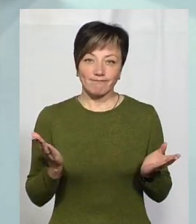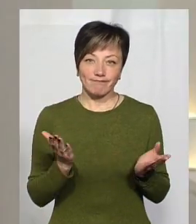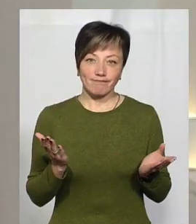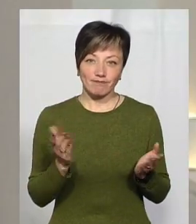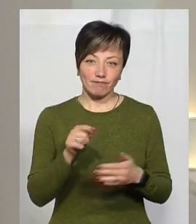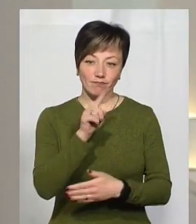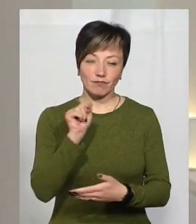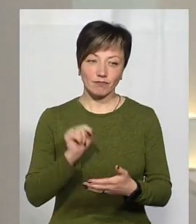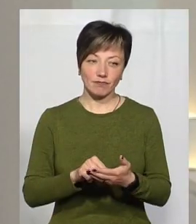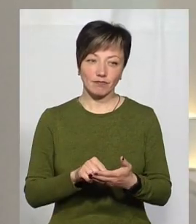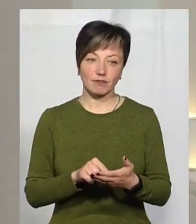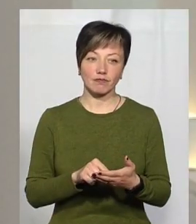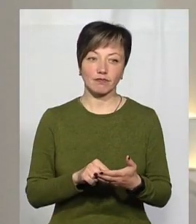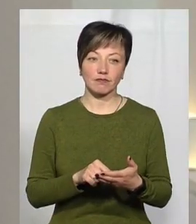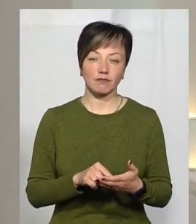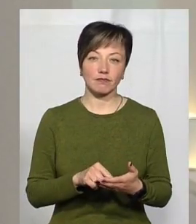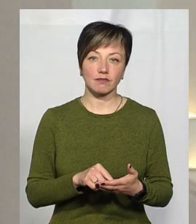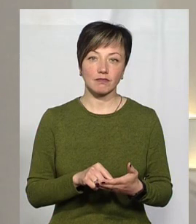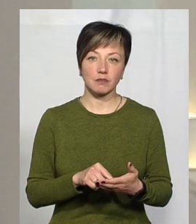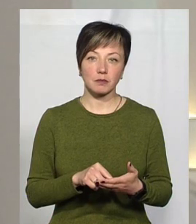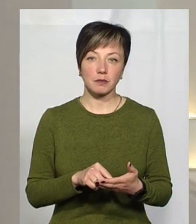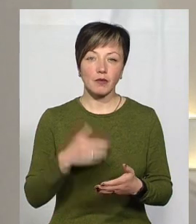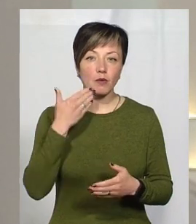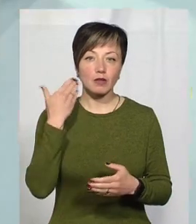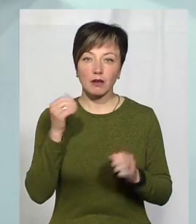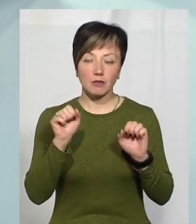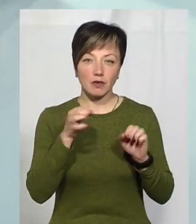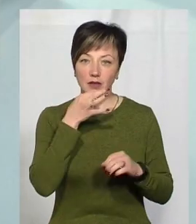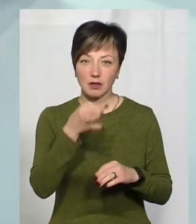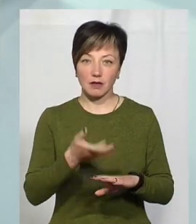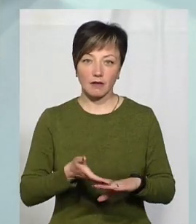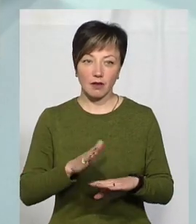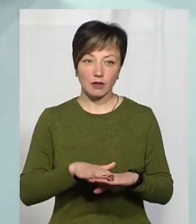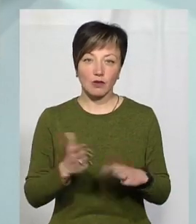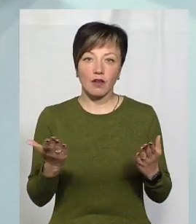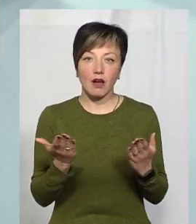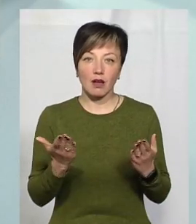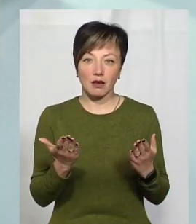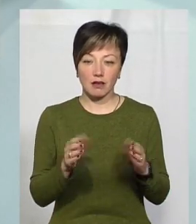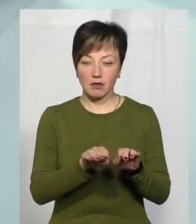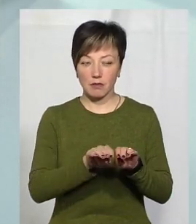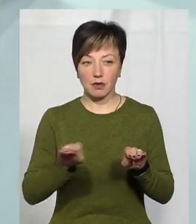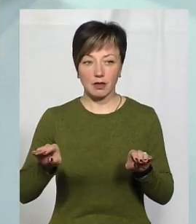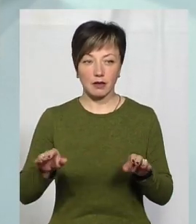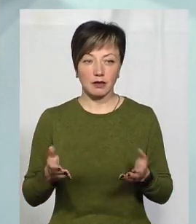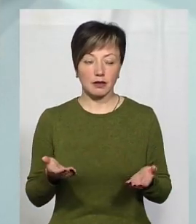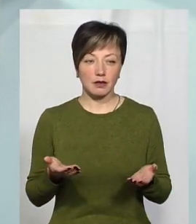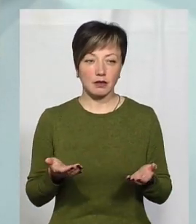Послаблення може бути, навіть важко сказати, в якій мірі. Тому